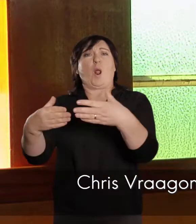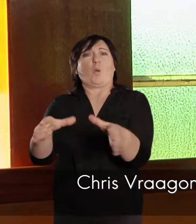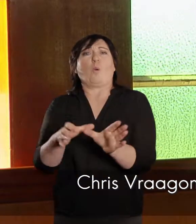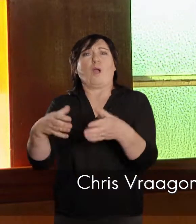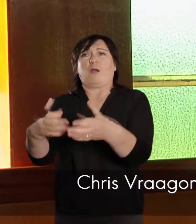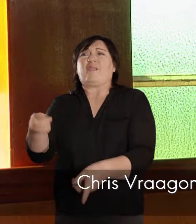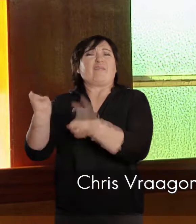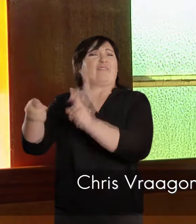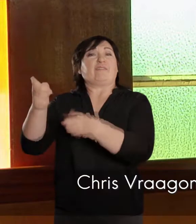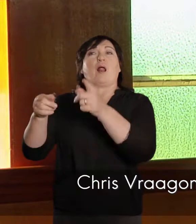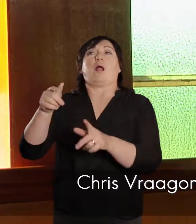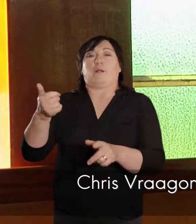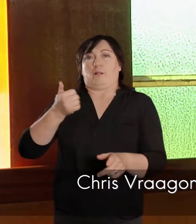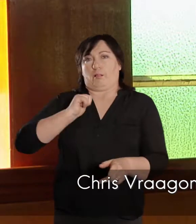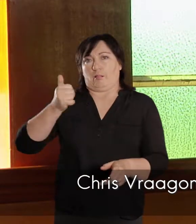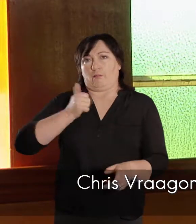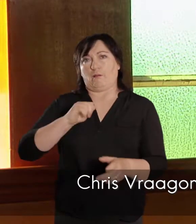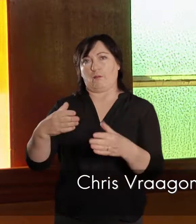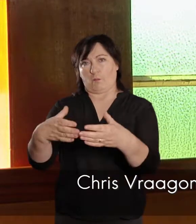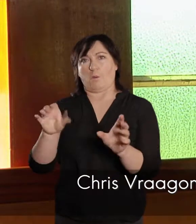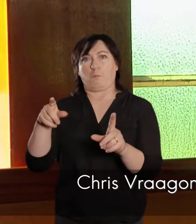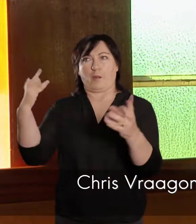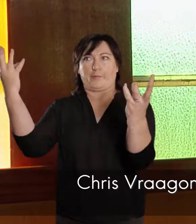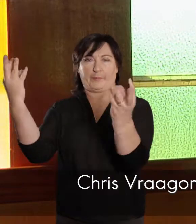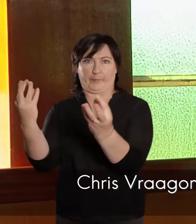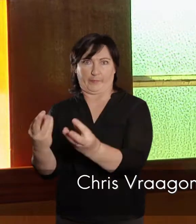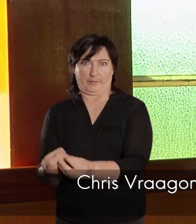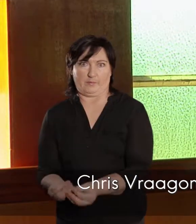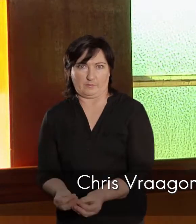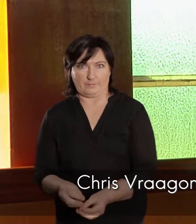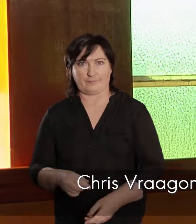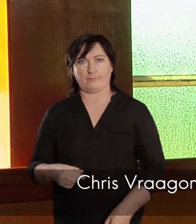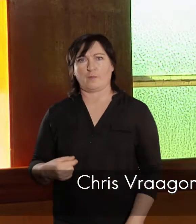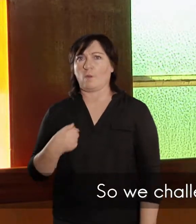die koek, en op so manier, die koek daarom toe nou, minder geraak, en so.